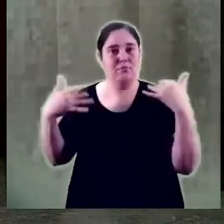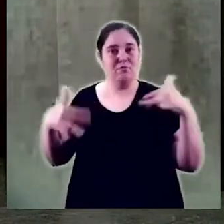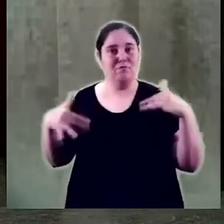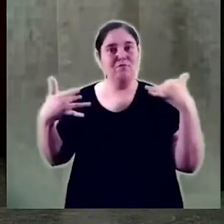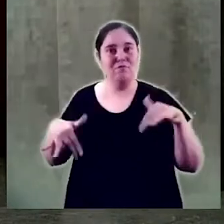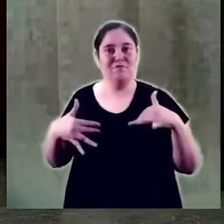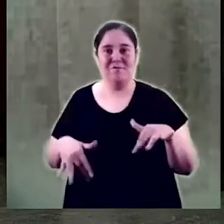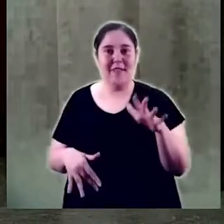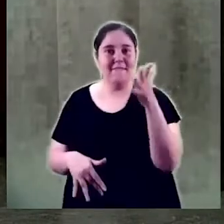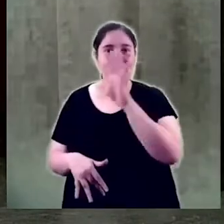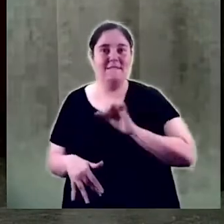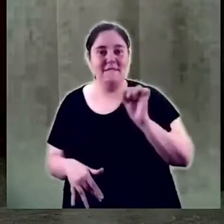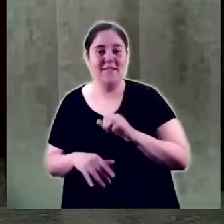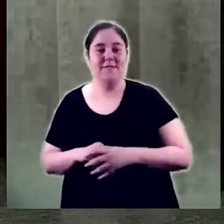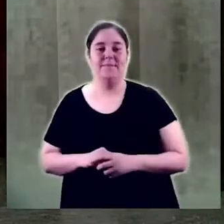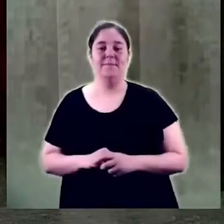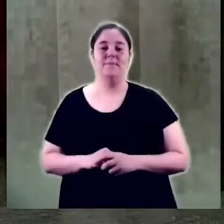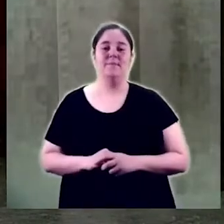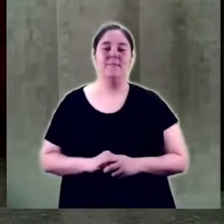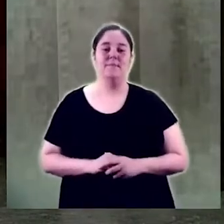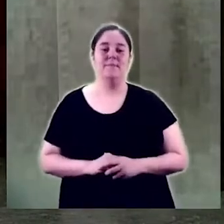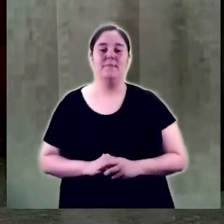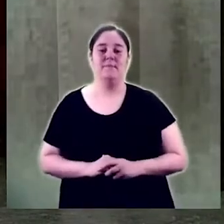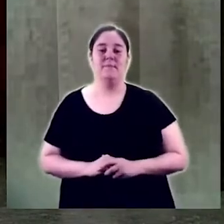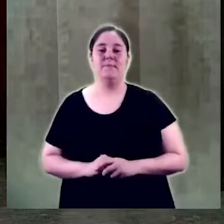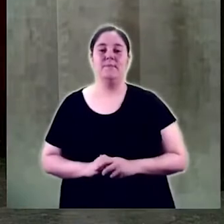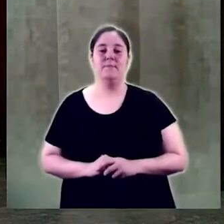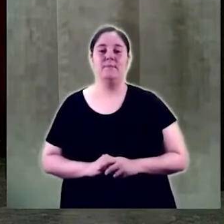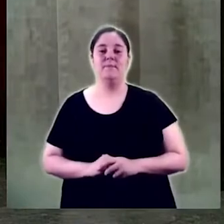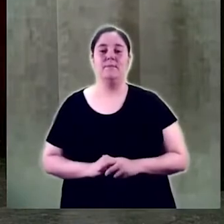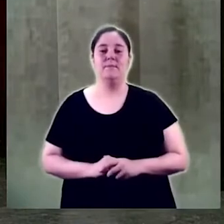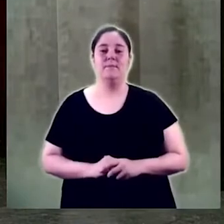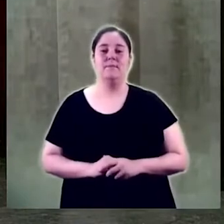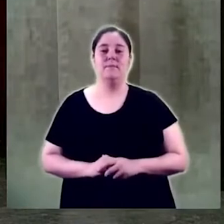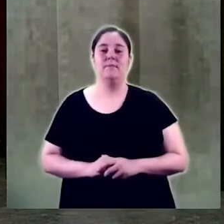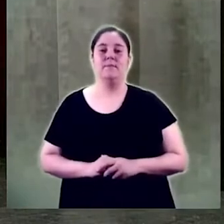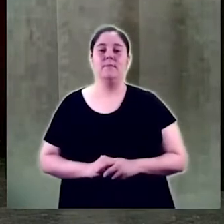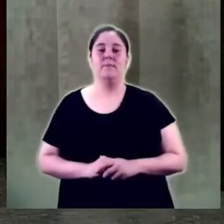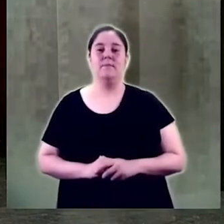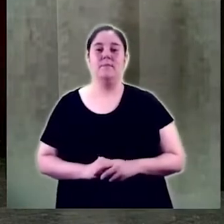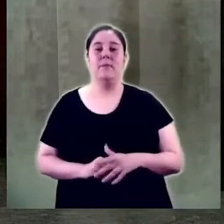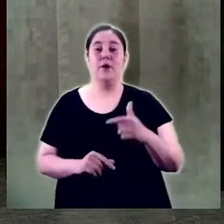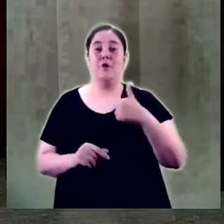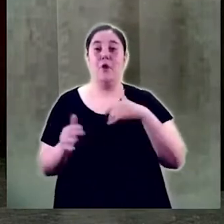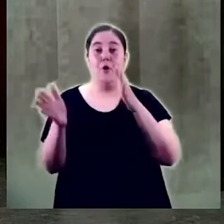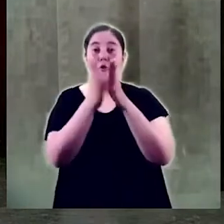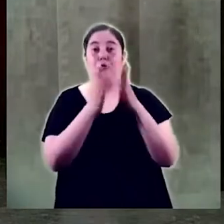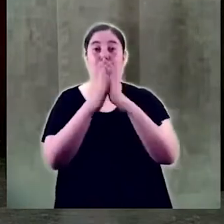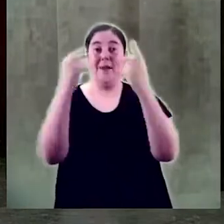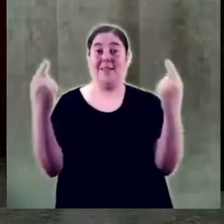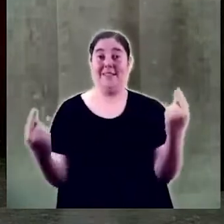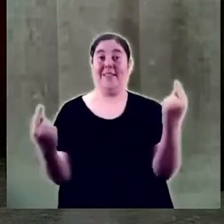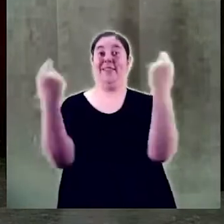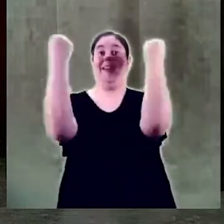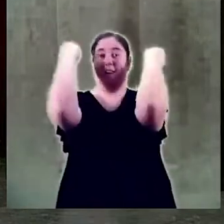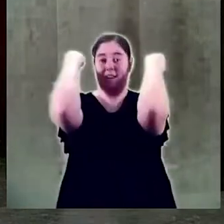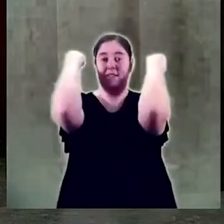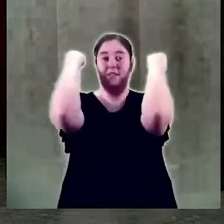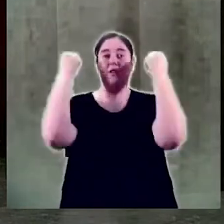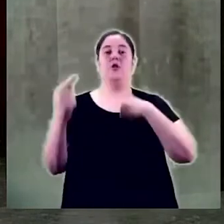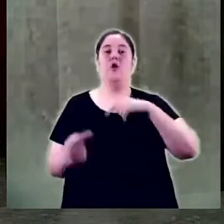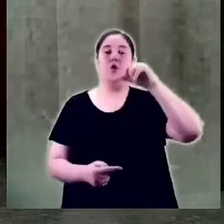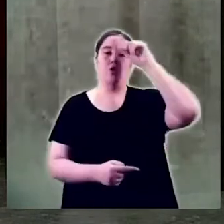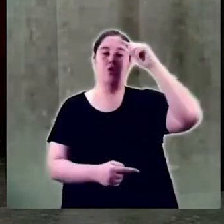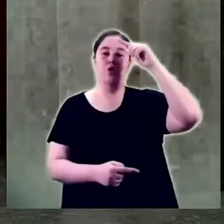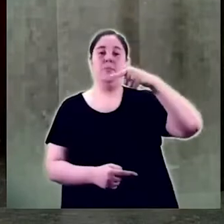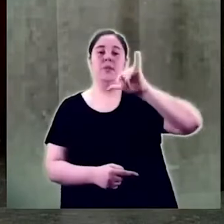Bé, jo vinc aquí una mica de megàfon de les meves companyes que estan aquí darrere. I bé, jo sóc la Gisela López